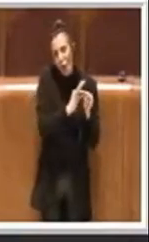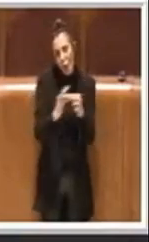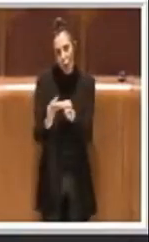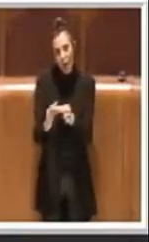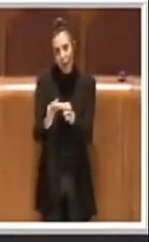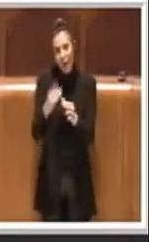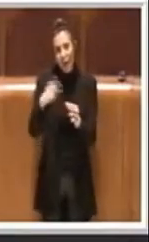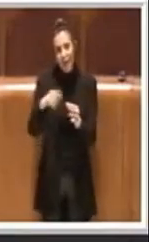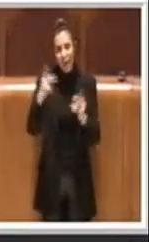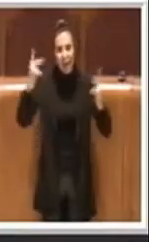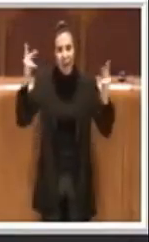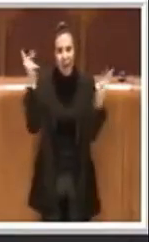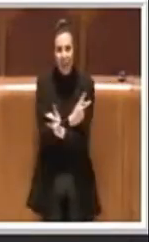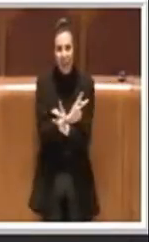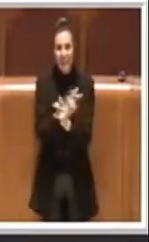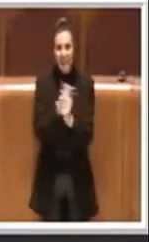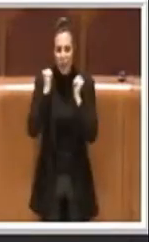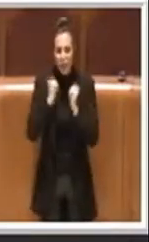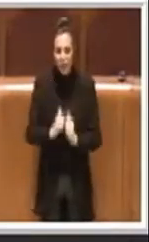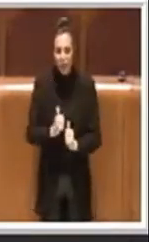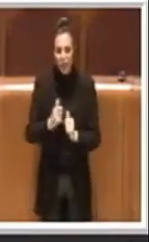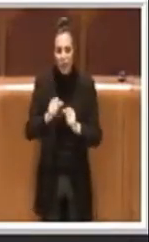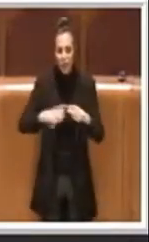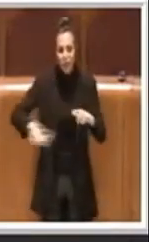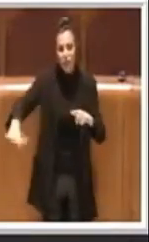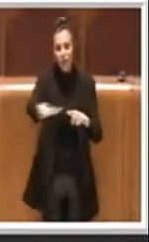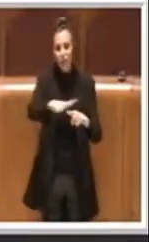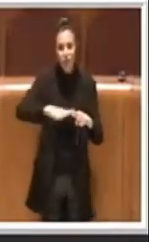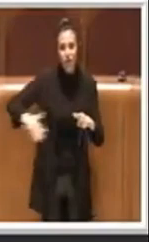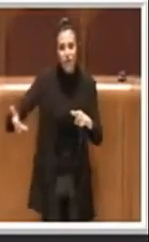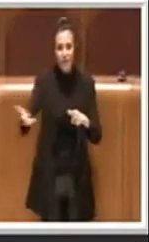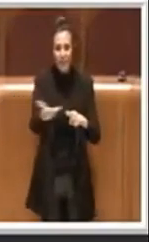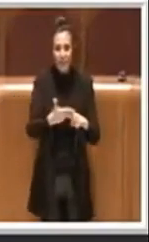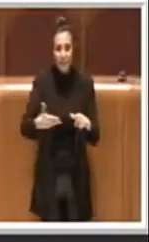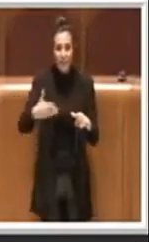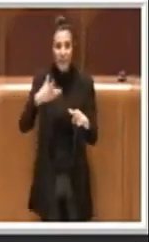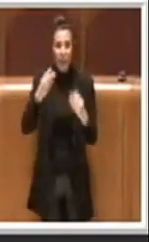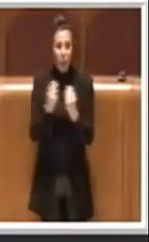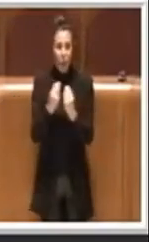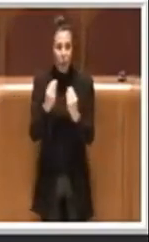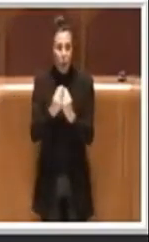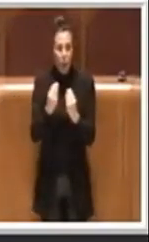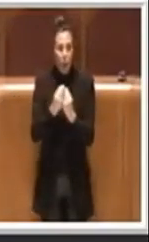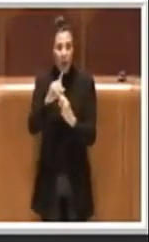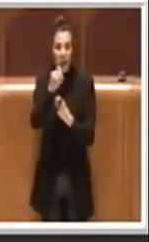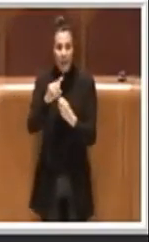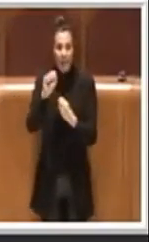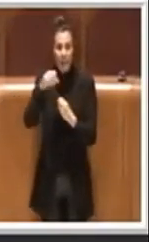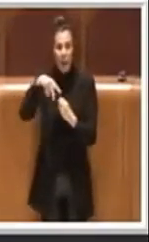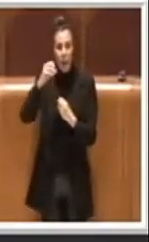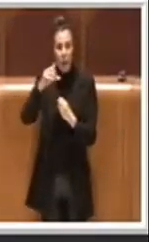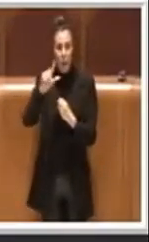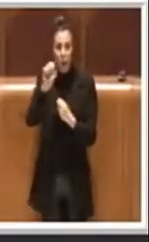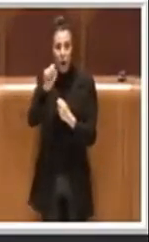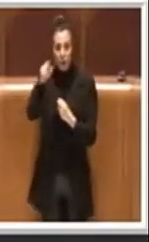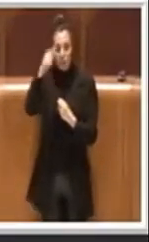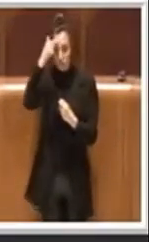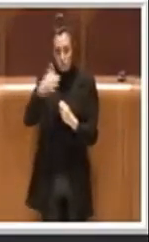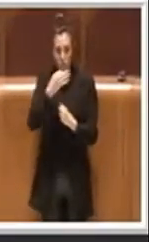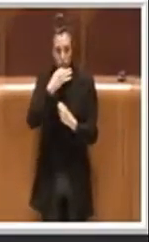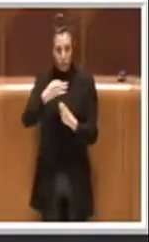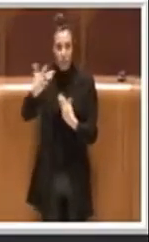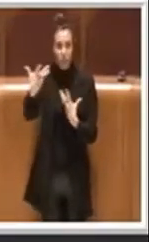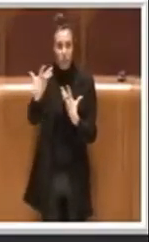cittadine e questo lo sa bene anche il collega Zannola, insomma, con il quale abbiamo,